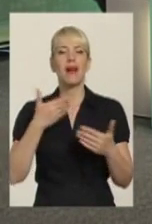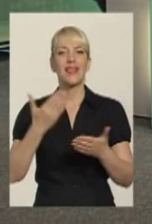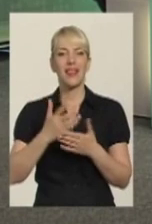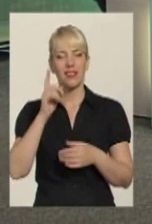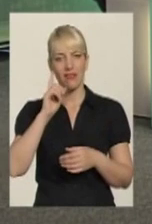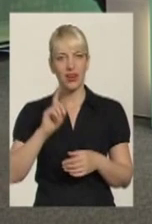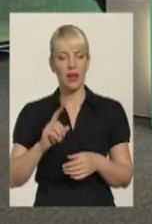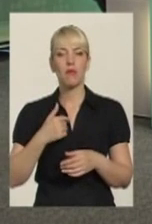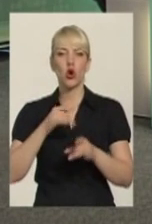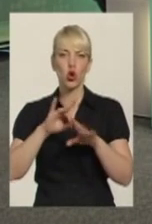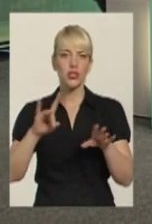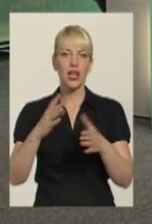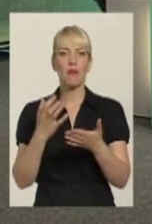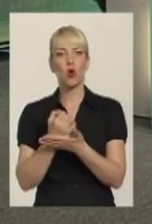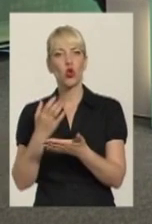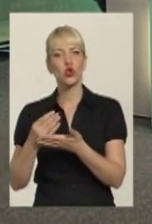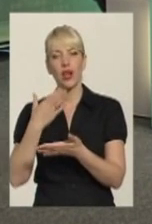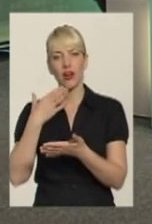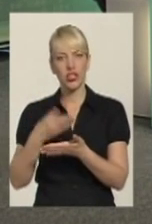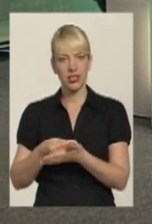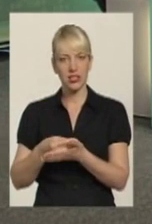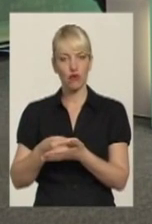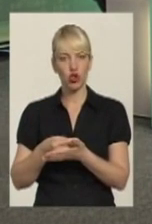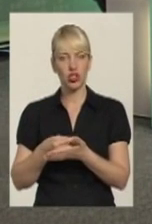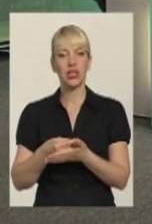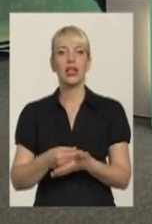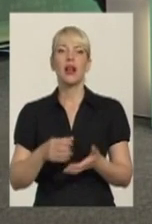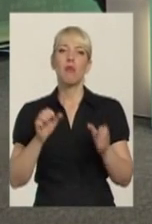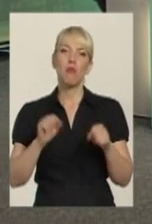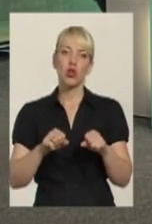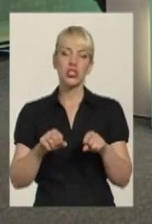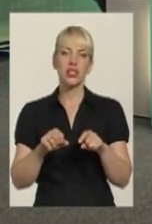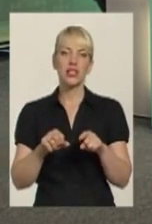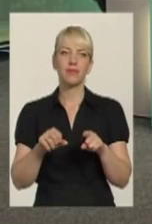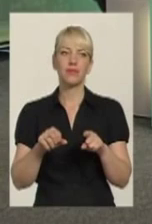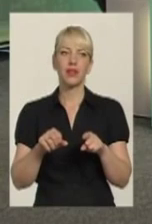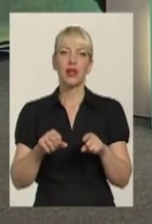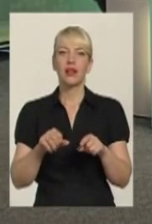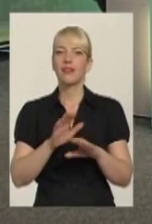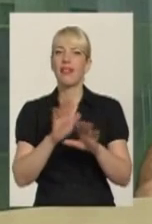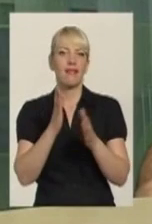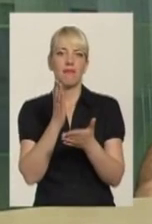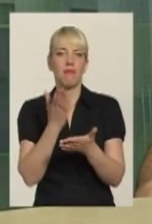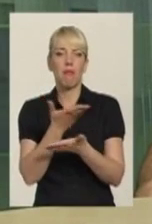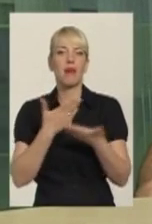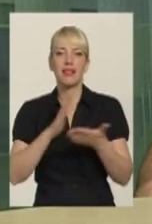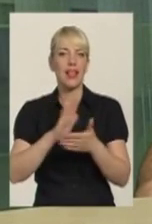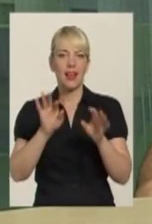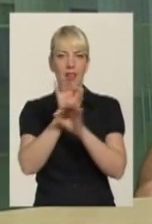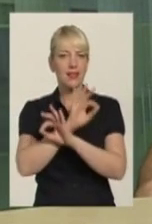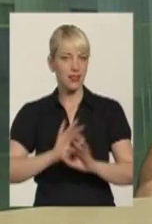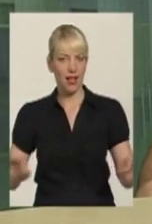які досягнення в нас є, може ми не, ну знаєте, якось так сказати, не ідеальні, і може